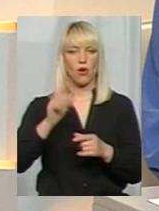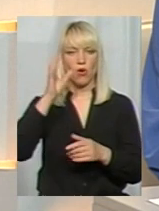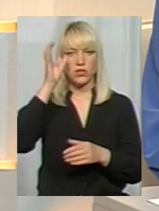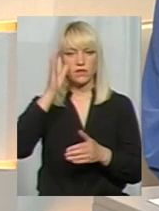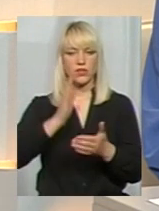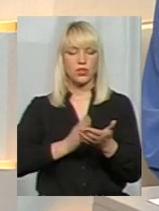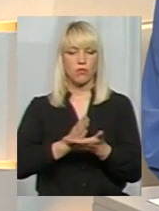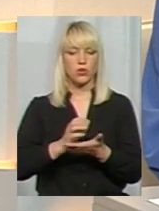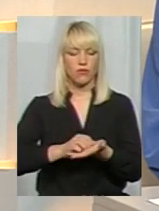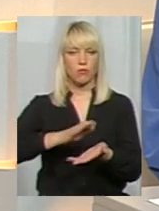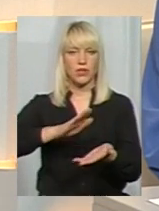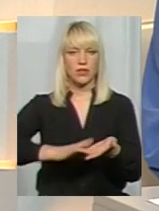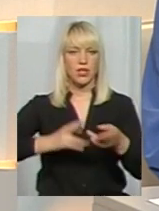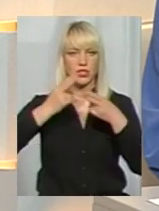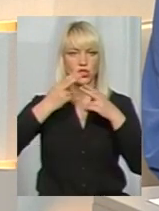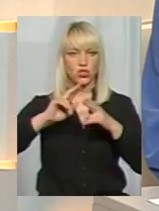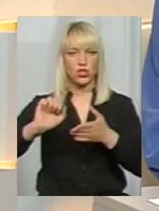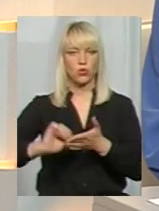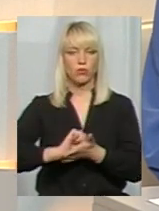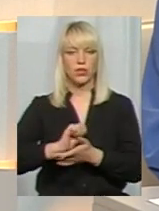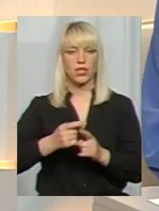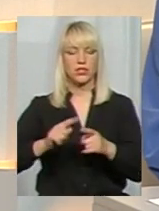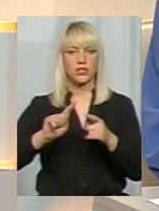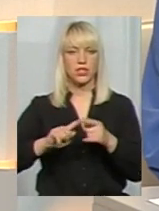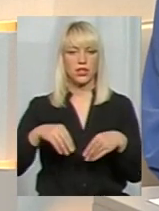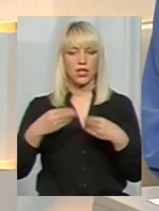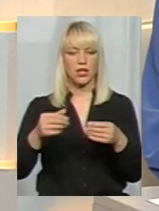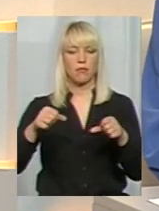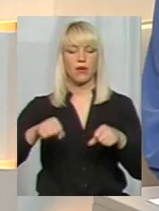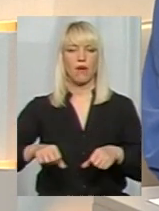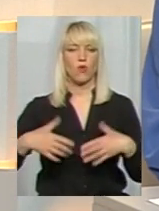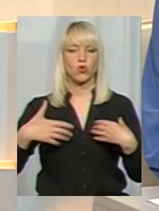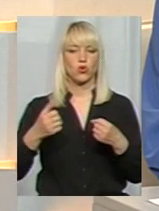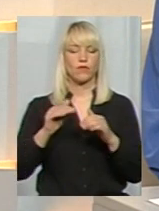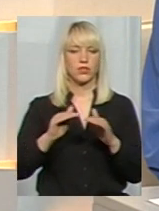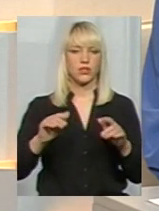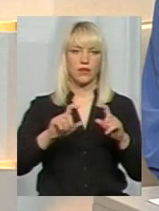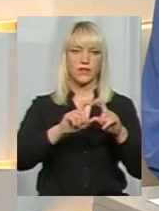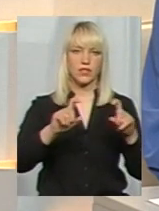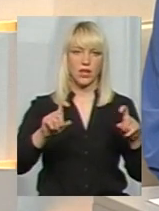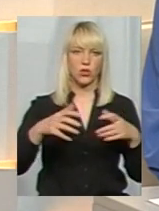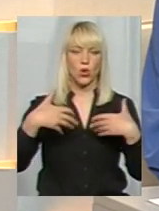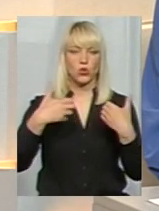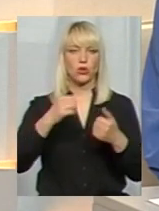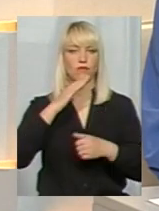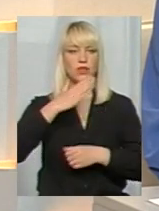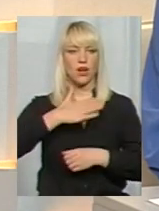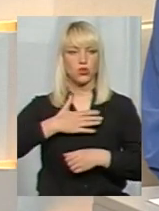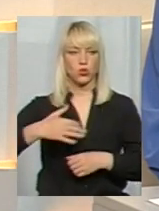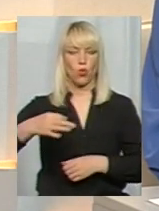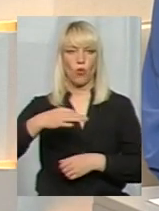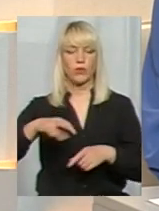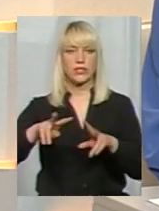виписуються в технічні документації. І це дає нам право оздоровлювати наших дітей як в закладах оздоровчих нашої області,